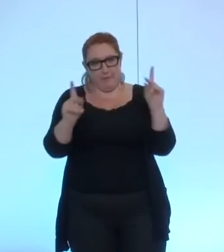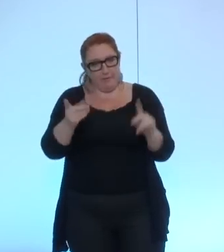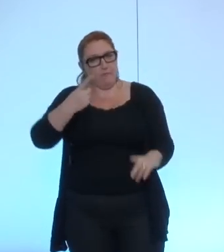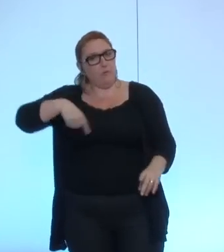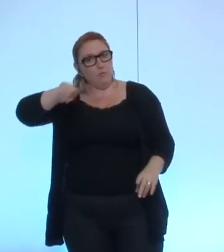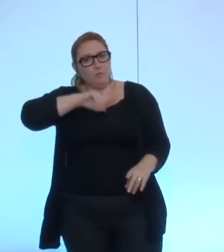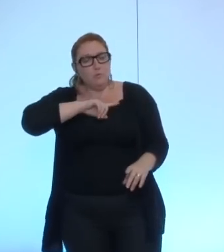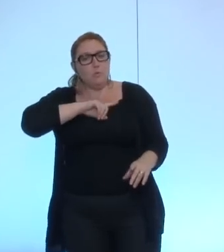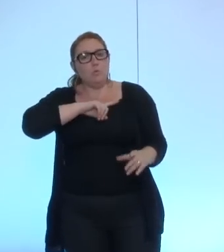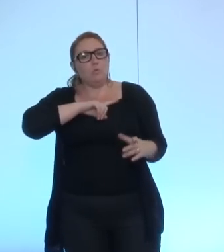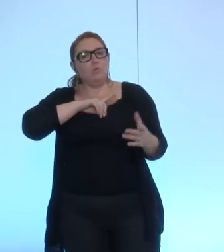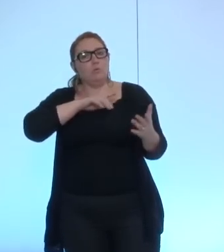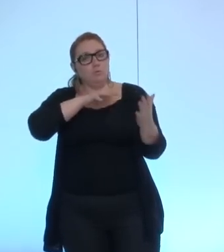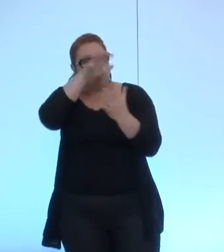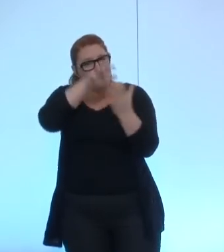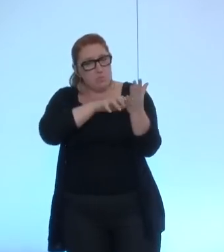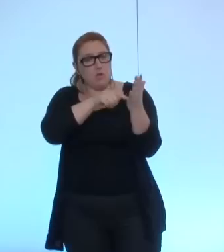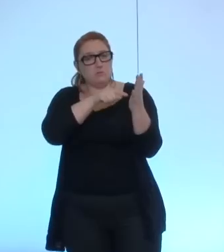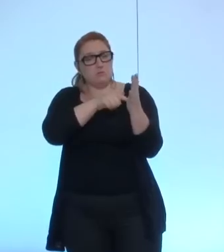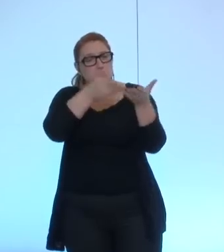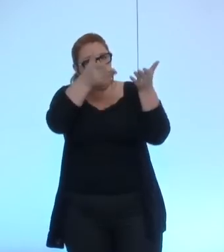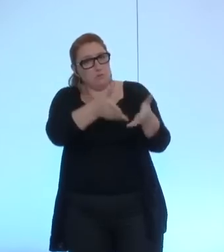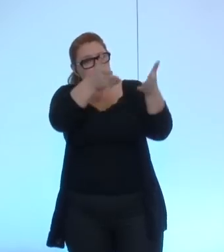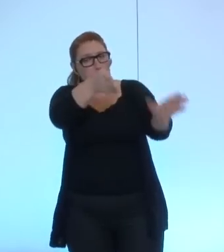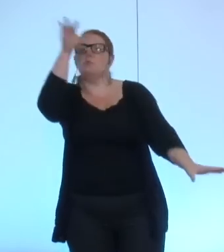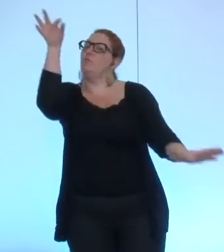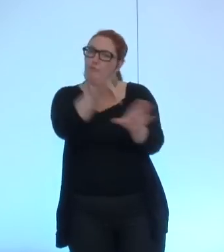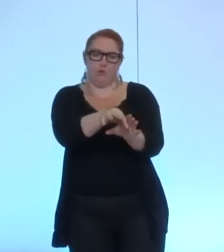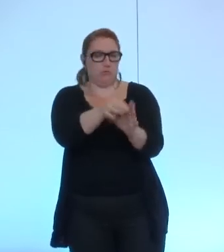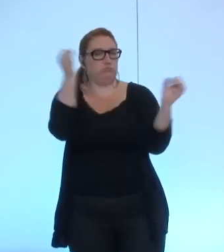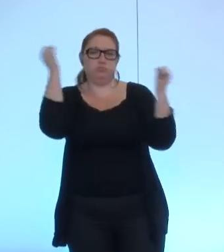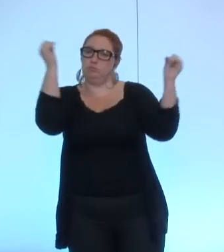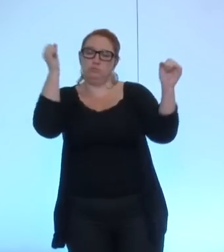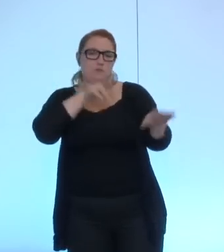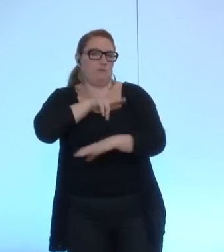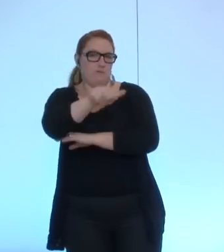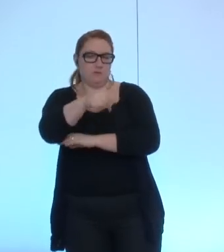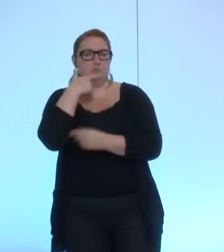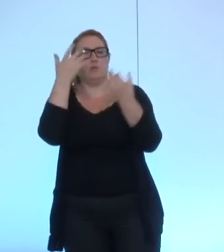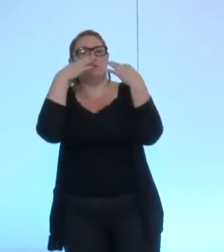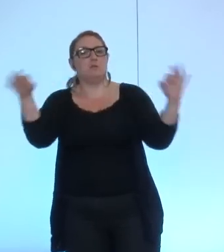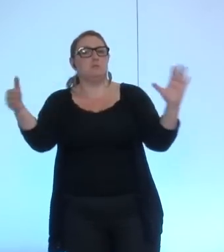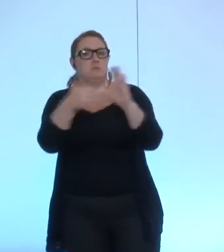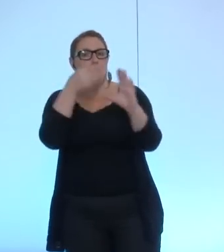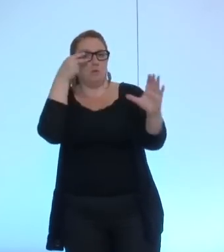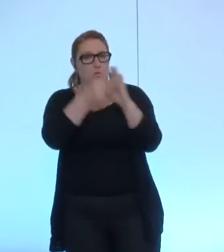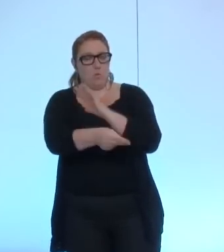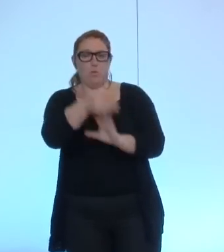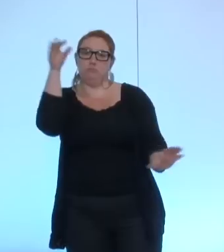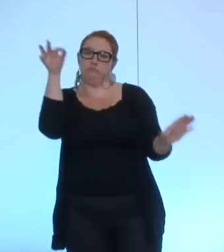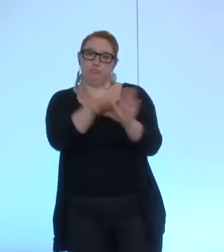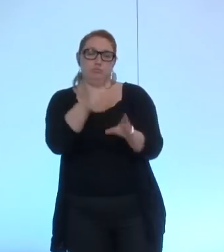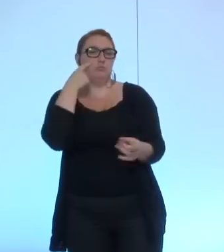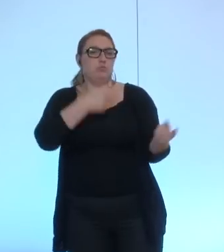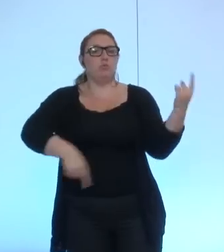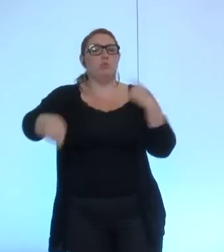le gras le gras des décisions c'est-à-dire le vote des 10 000 euros pour l'aide aux populations